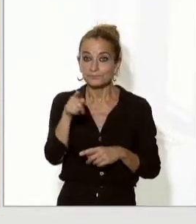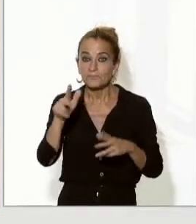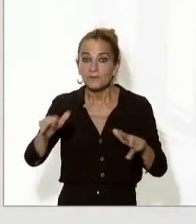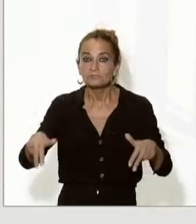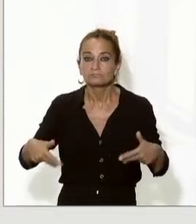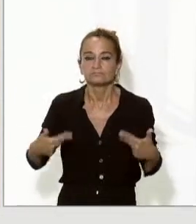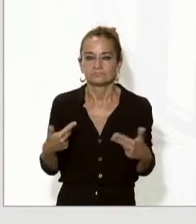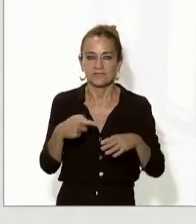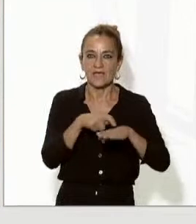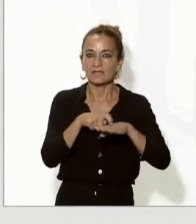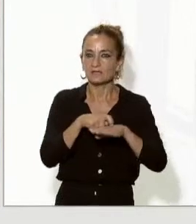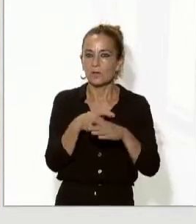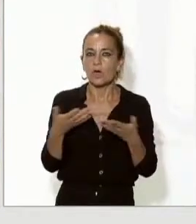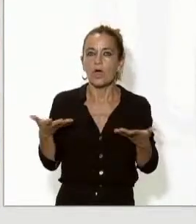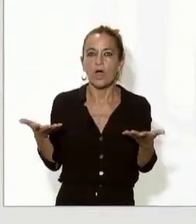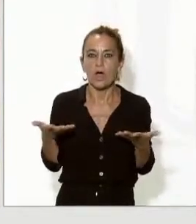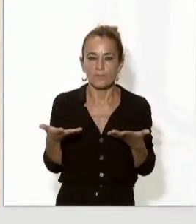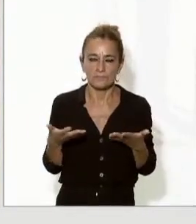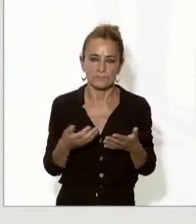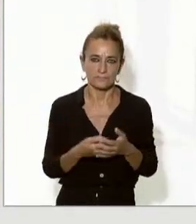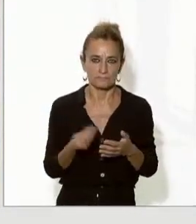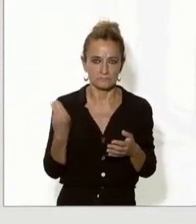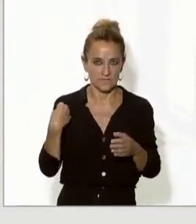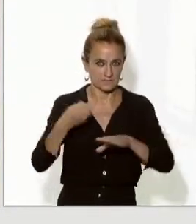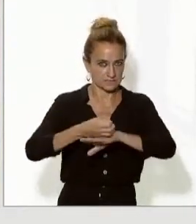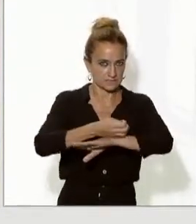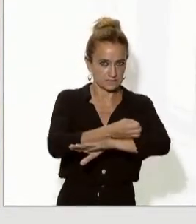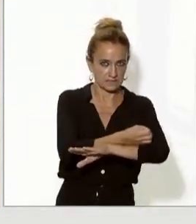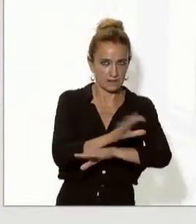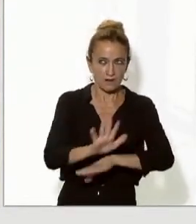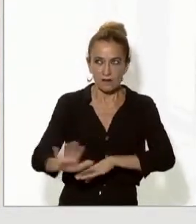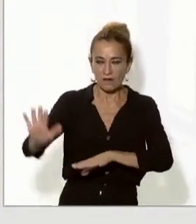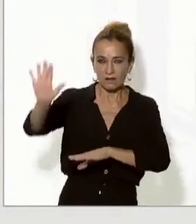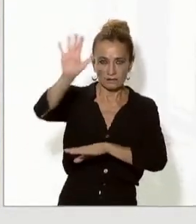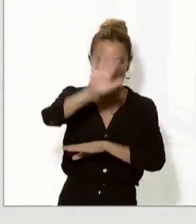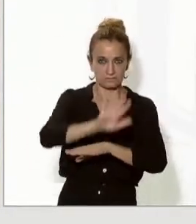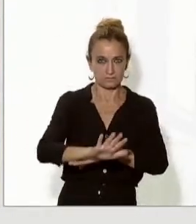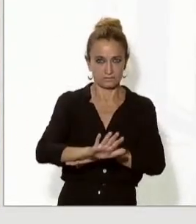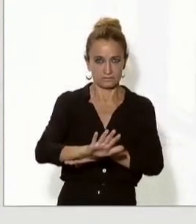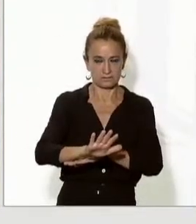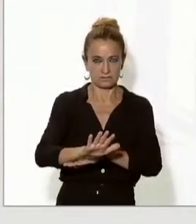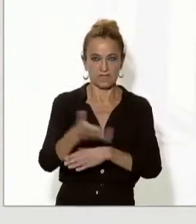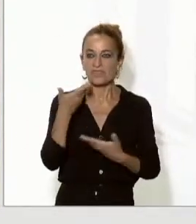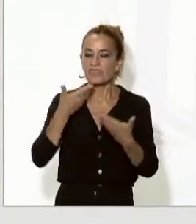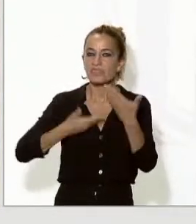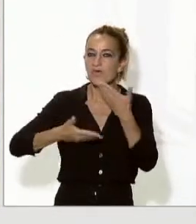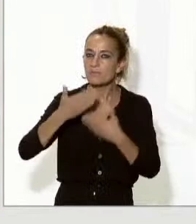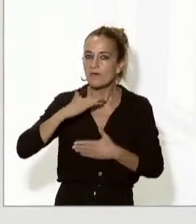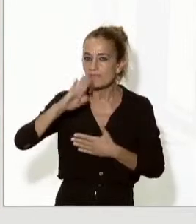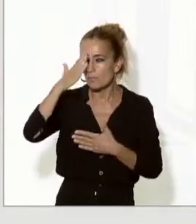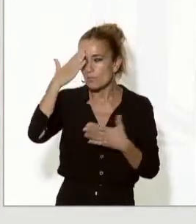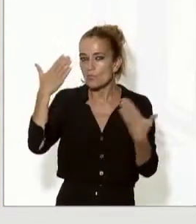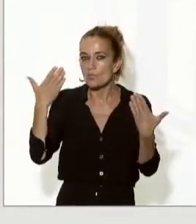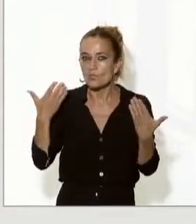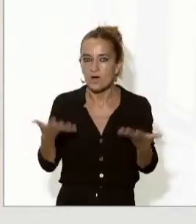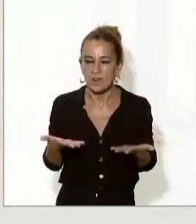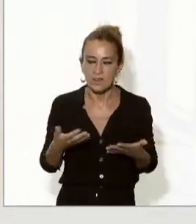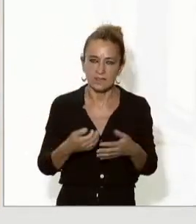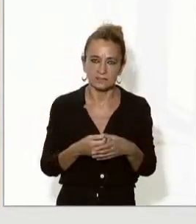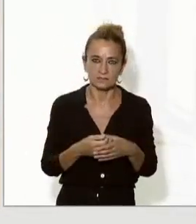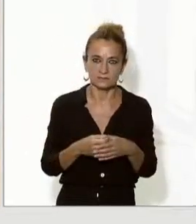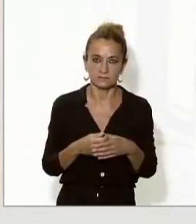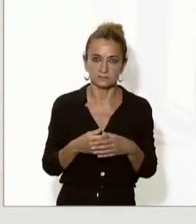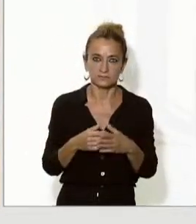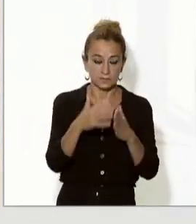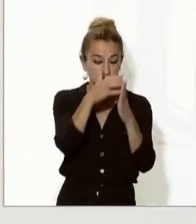característiques que hauria de tenir aquesta connexió ferroviària, quina seria la demanda potencial i a partir d'aquí ens permetrà prendre decisions